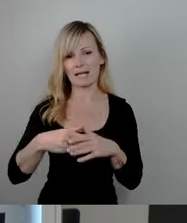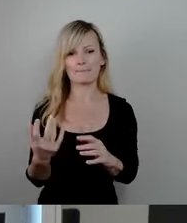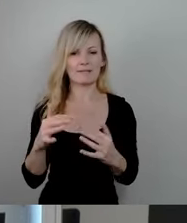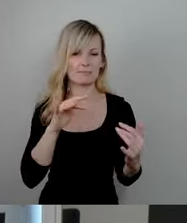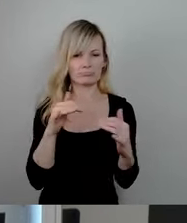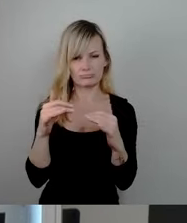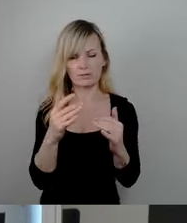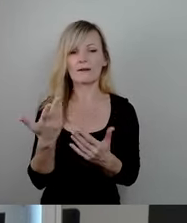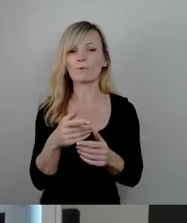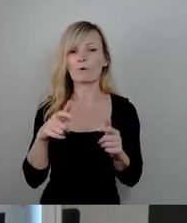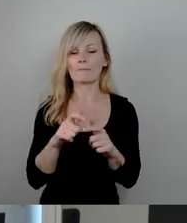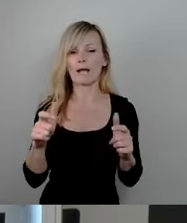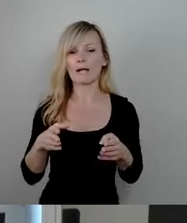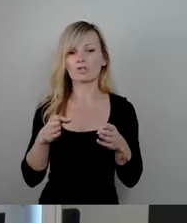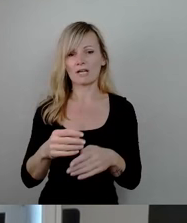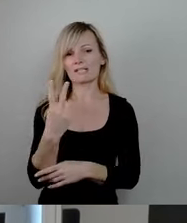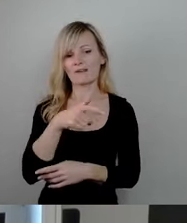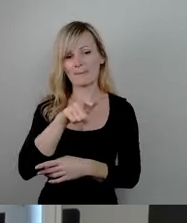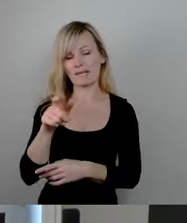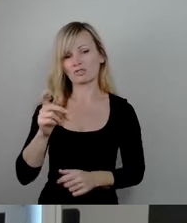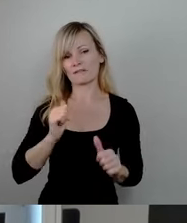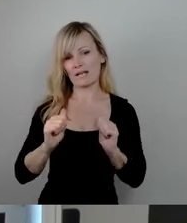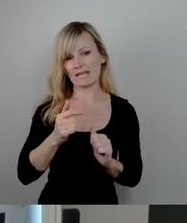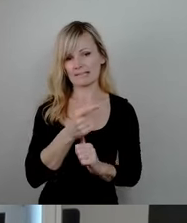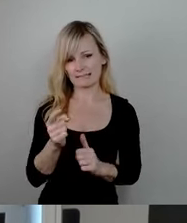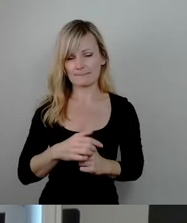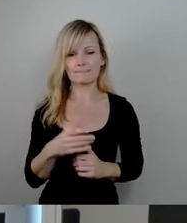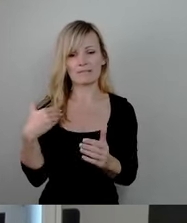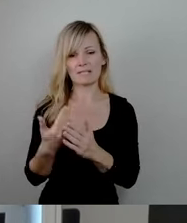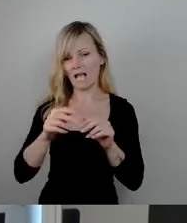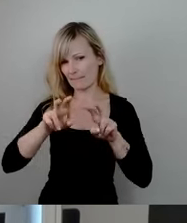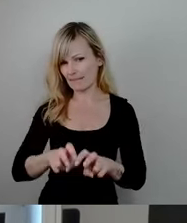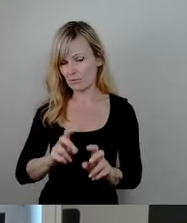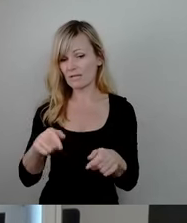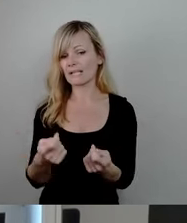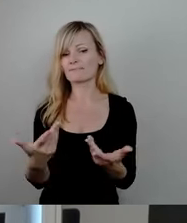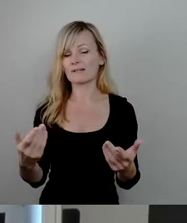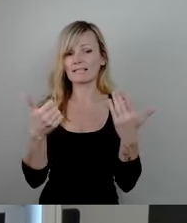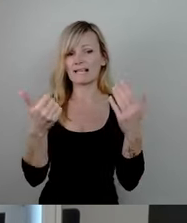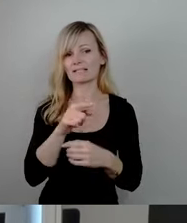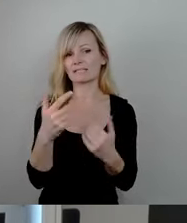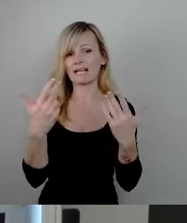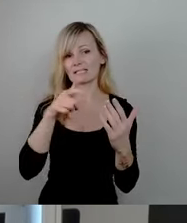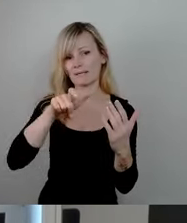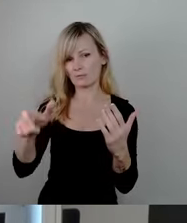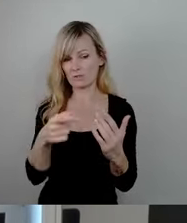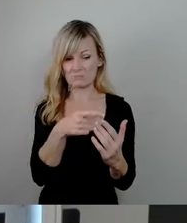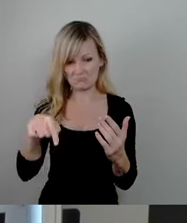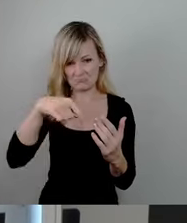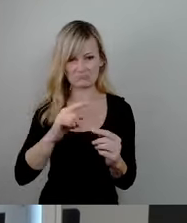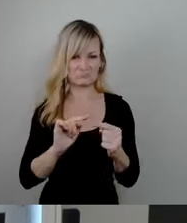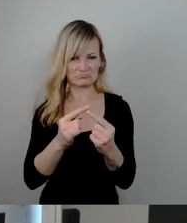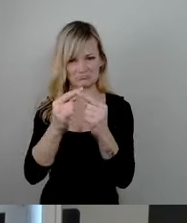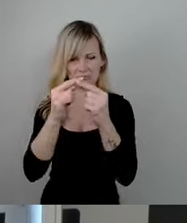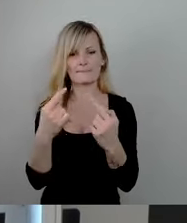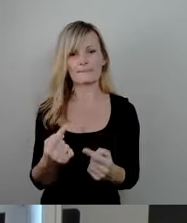auf der Prager Straße zwei Menschen verletzt worden. Bisherigen Ermittlungen zufolge waren sechs bis acht Personen in Streit geraten. In der Folge wurden